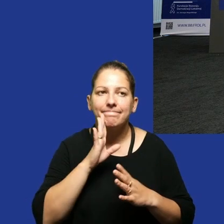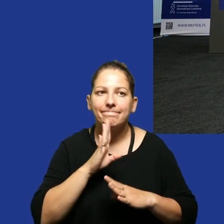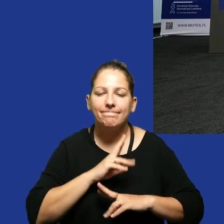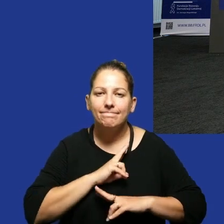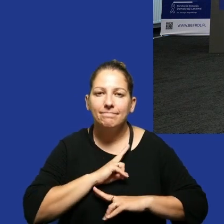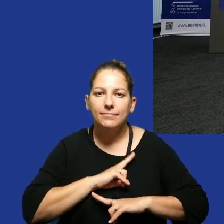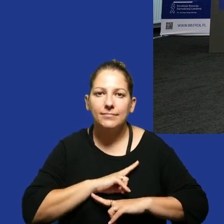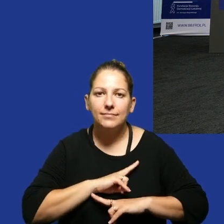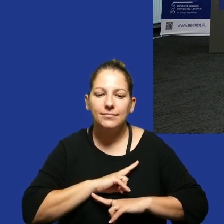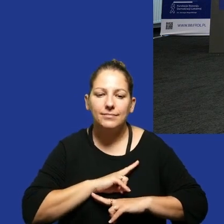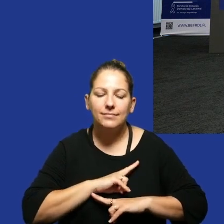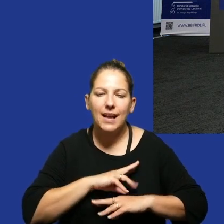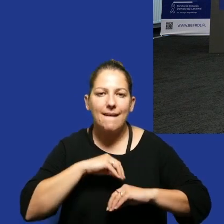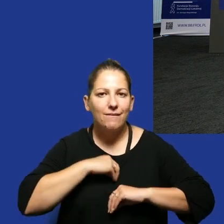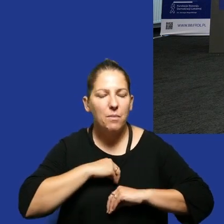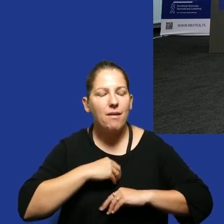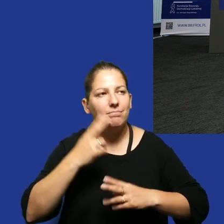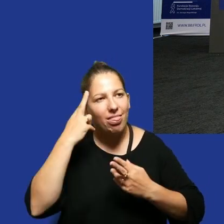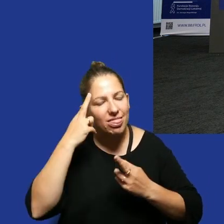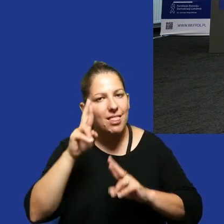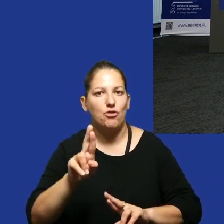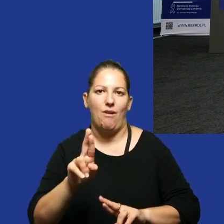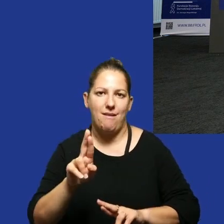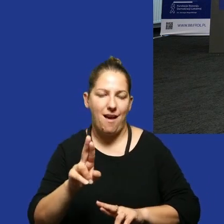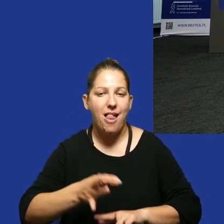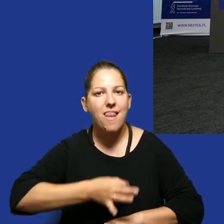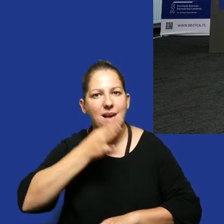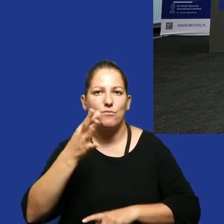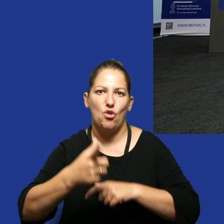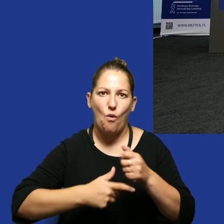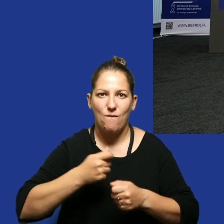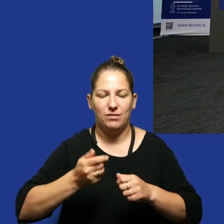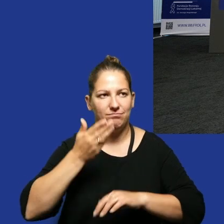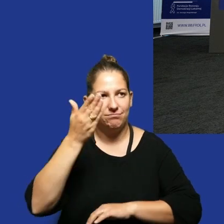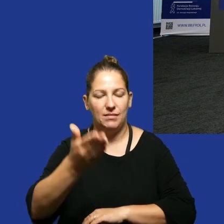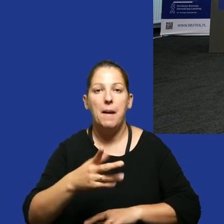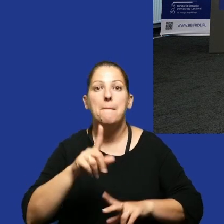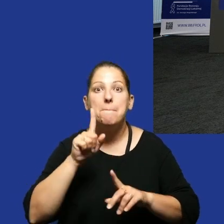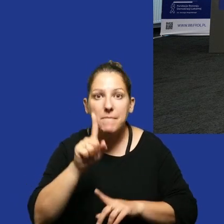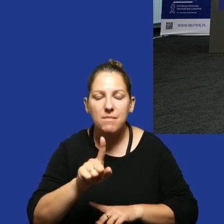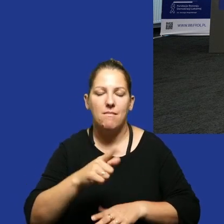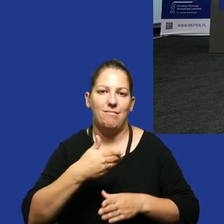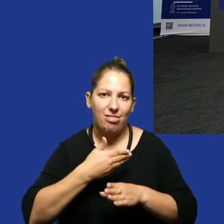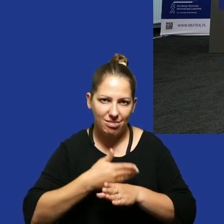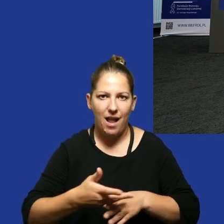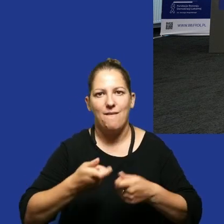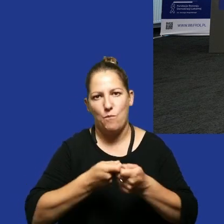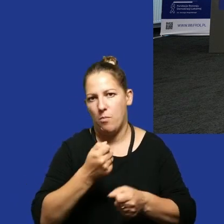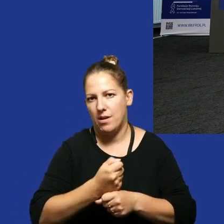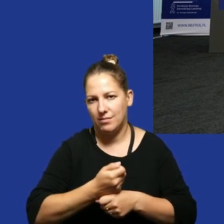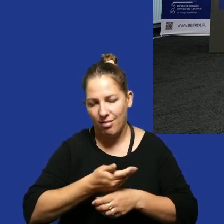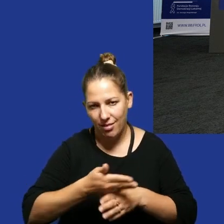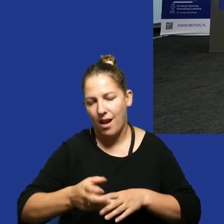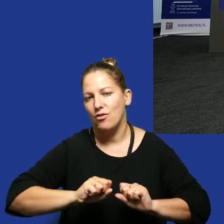w sobie tej nadziei na lepsze rozwiązania i to, żebyśmy mimo wszystko dalej współpracowali